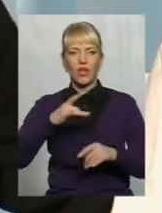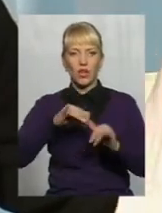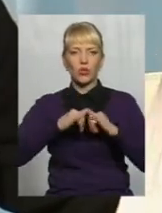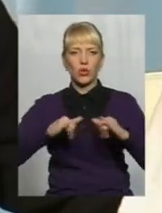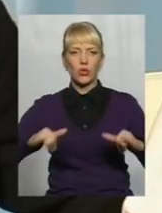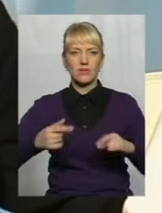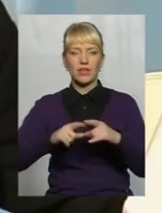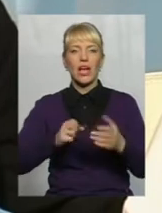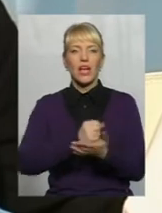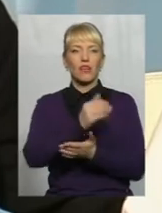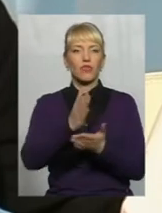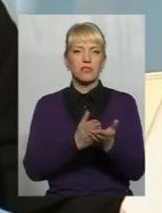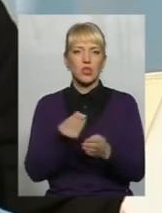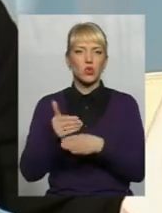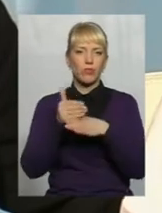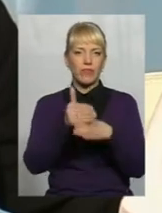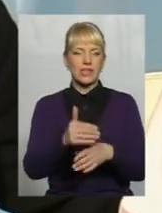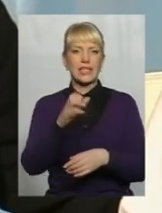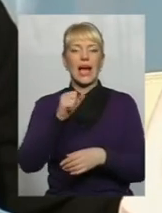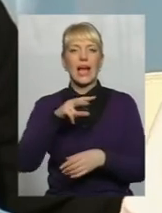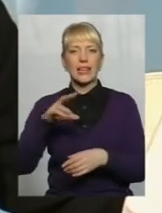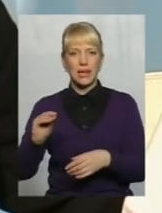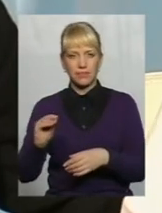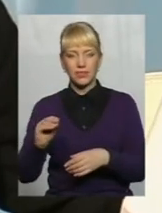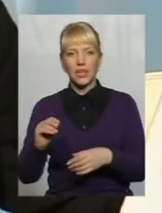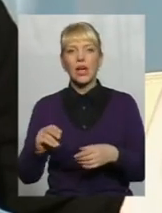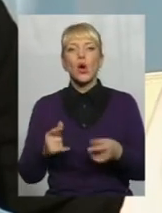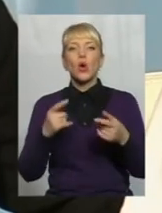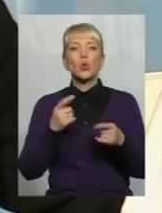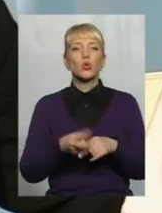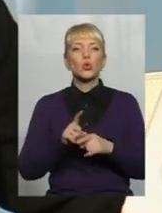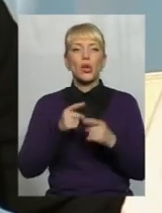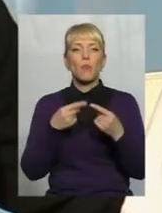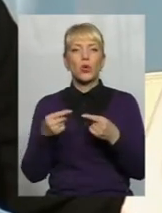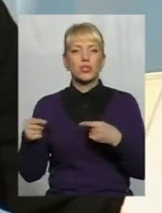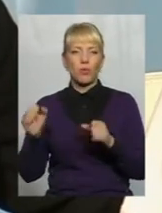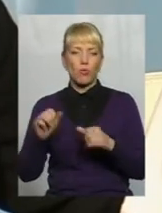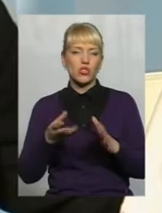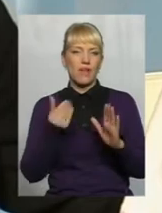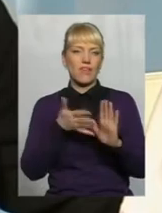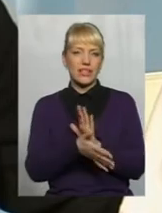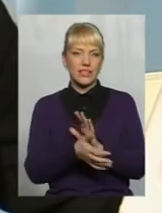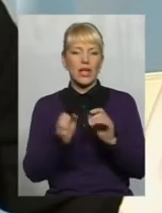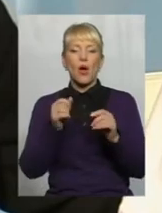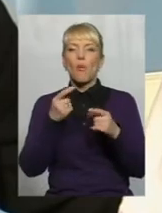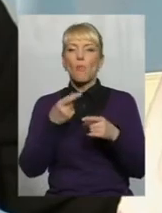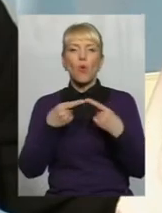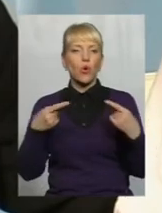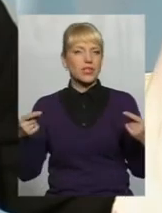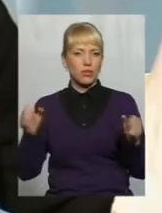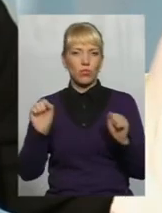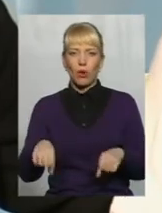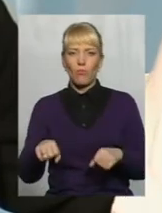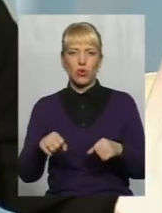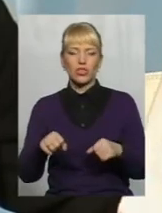інфраструктурна субвенція Але дуже по-різному можна її витратити Дуже по-різному можна зробити кроки,